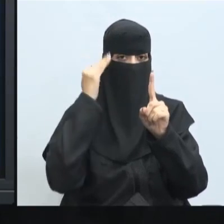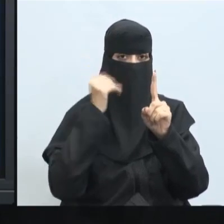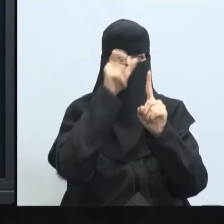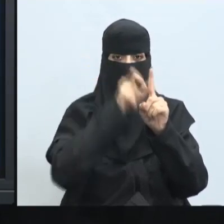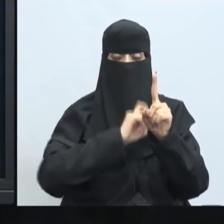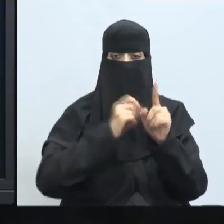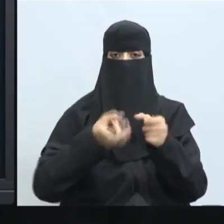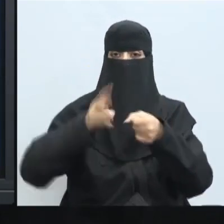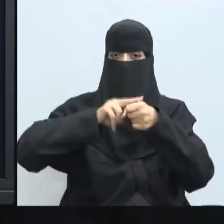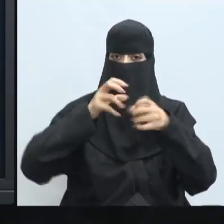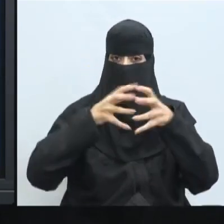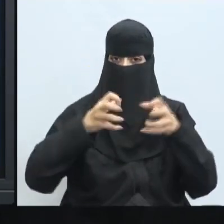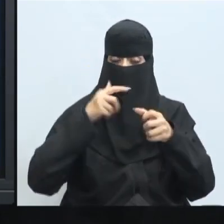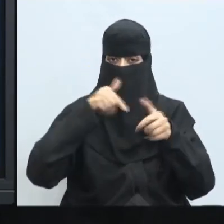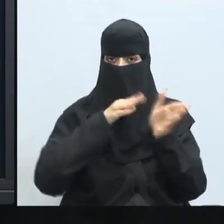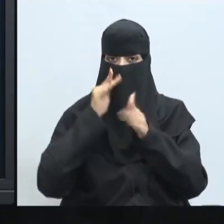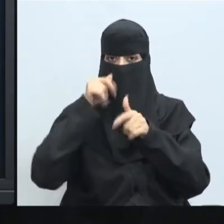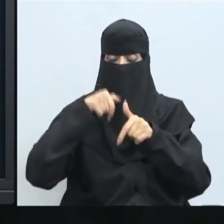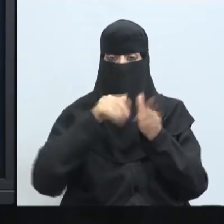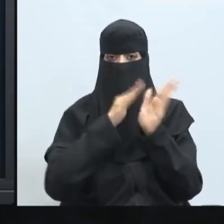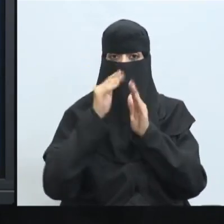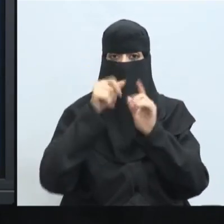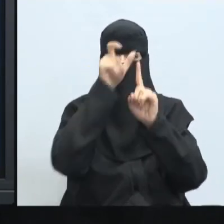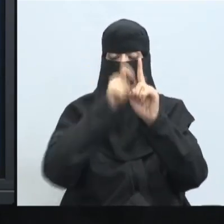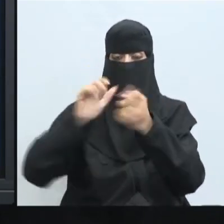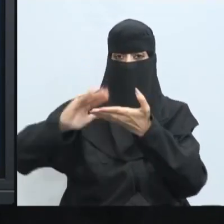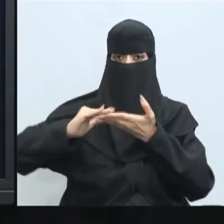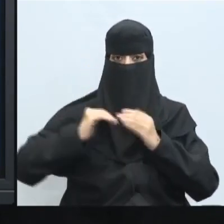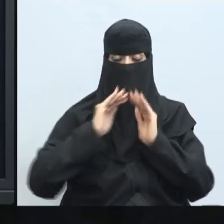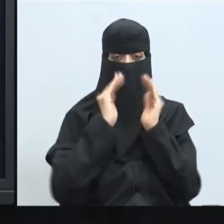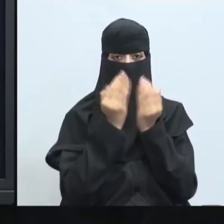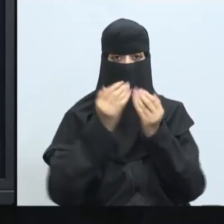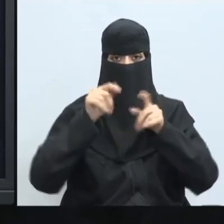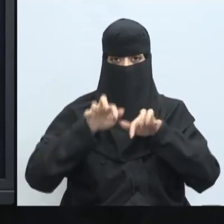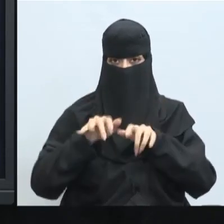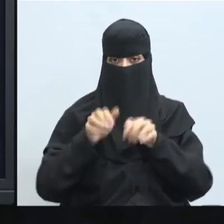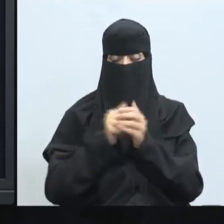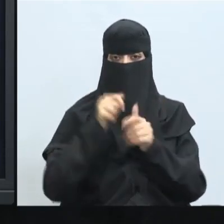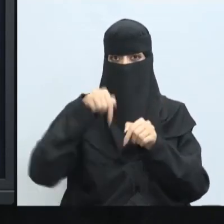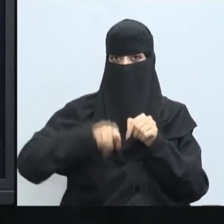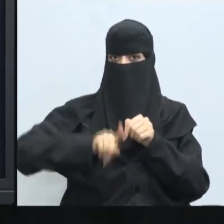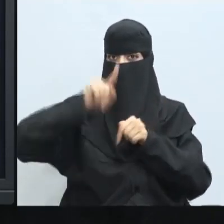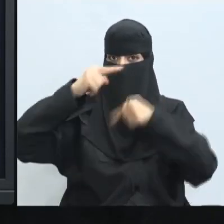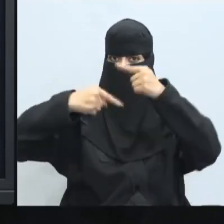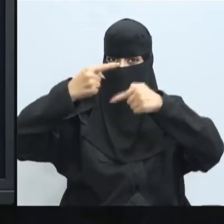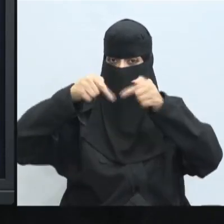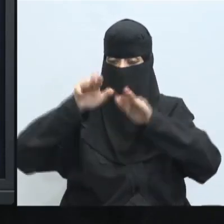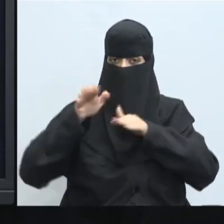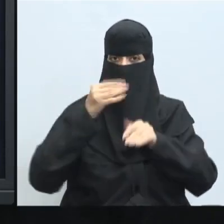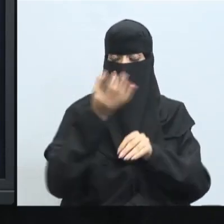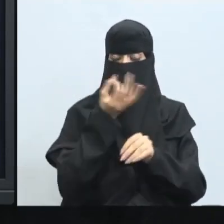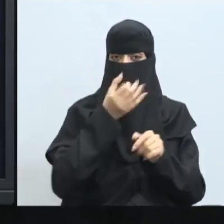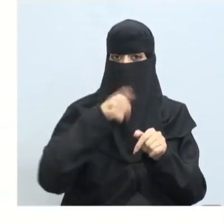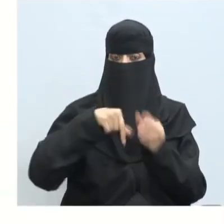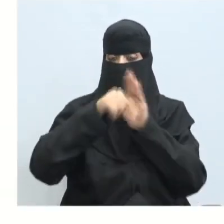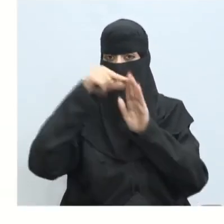مجددا في شروحات مقرر السكرتاريا والإدارة المكتبية اليوم بإذن الله سنتحدث عن